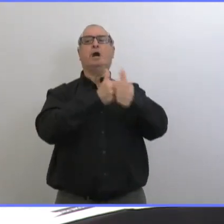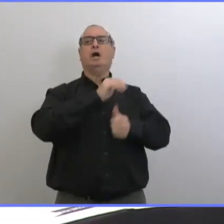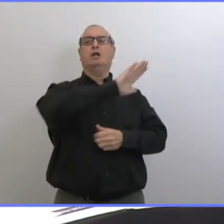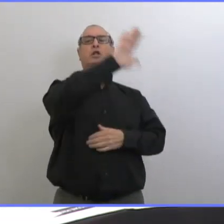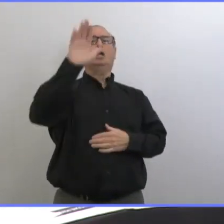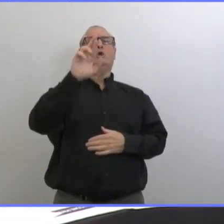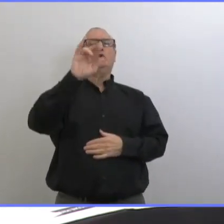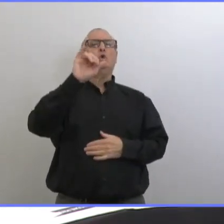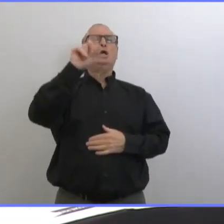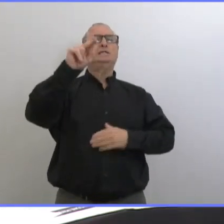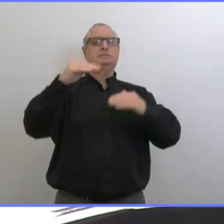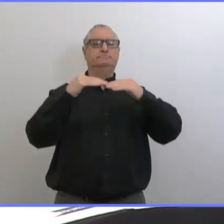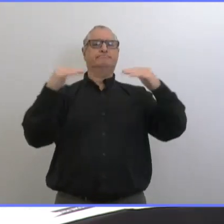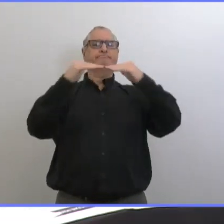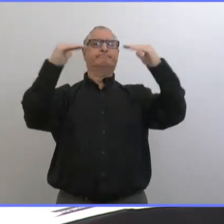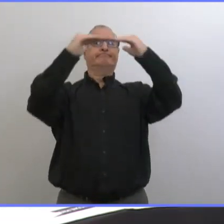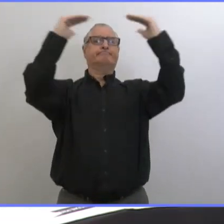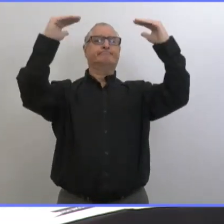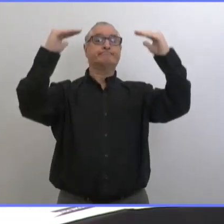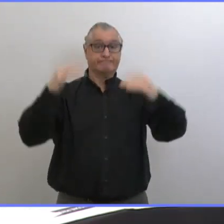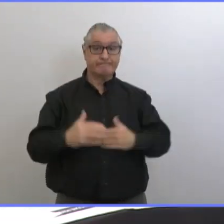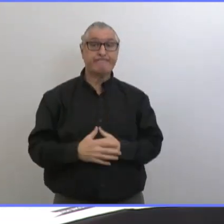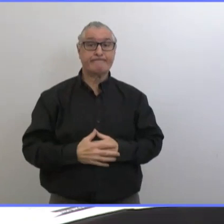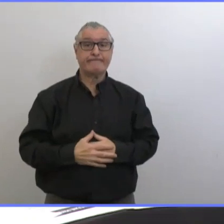fonction de leur risque dans ces quatre catégories